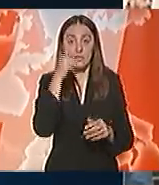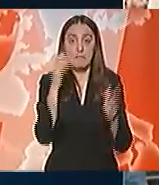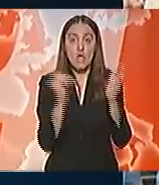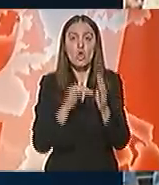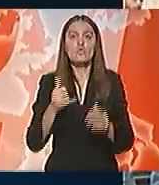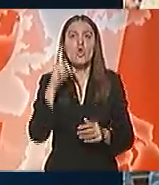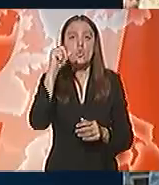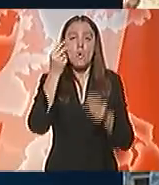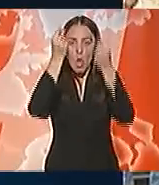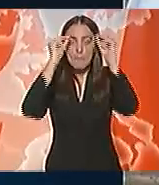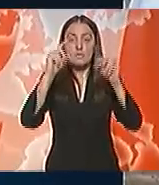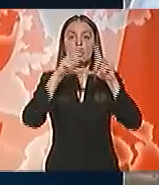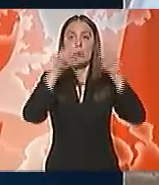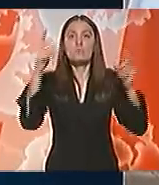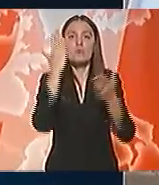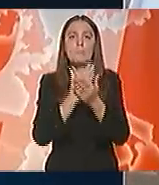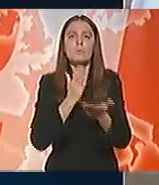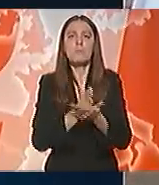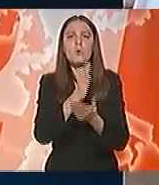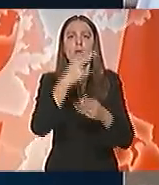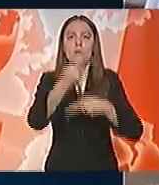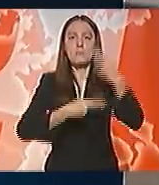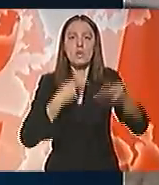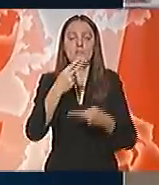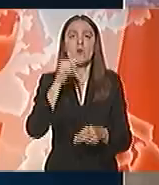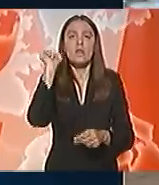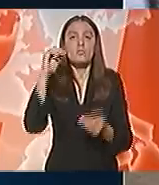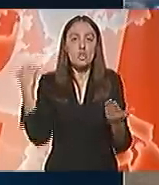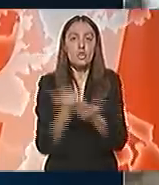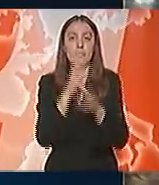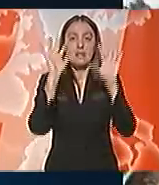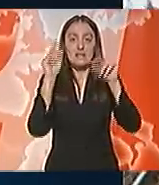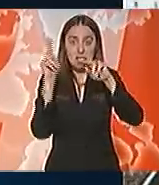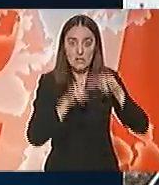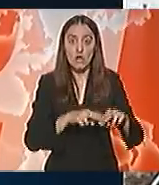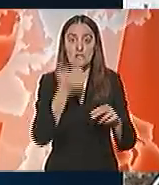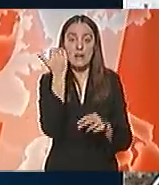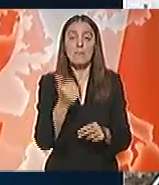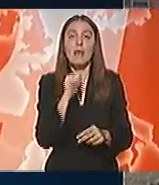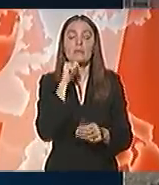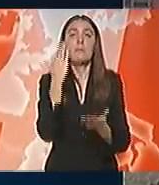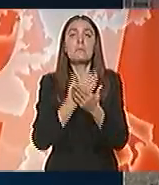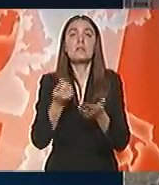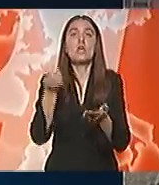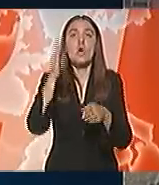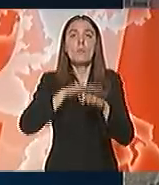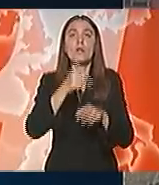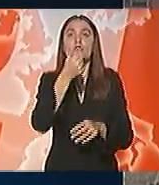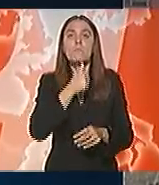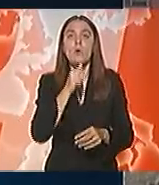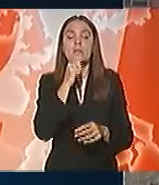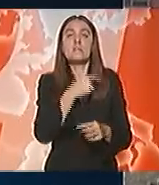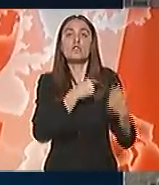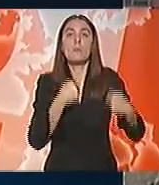još u julu obećano da će u preduzeću biti pokrenuta proizvodnja, da će dobiti 10 zaostalih plata i da će biti uplaćeni porezi i